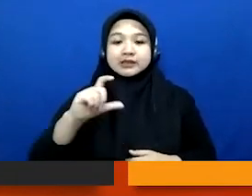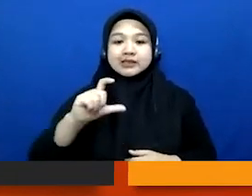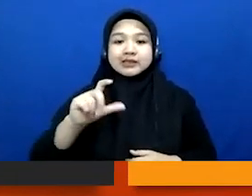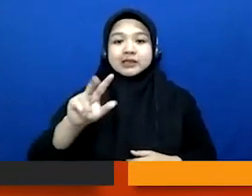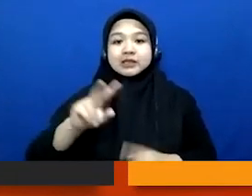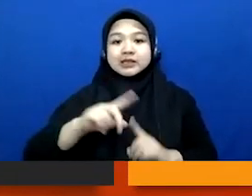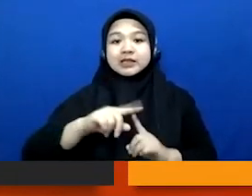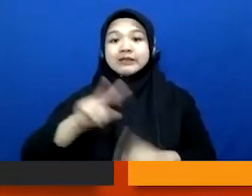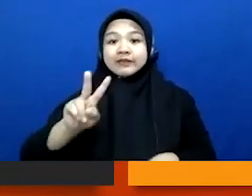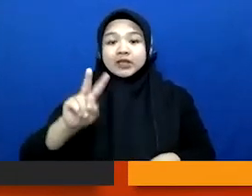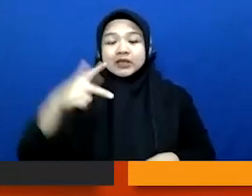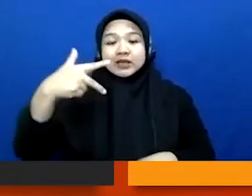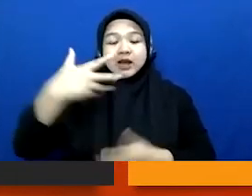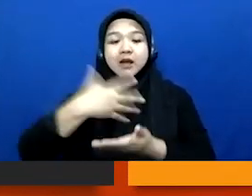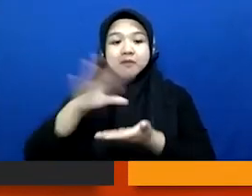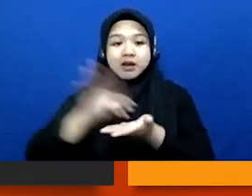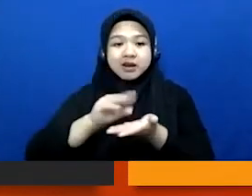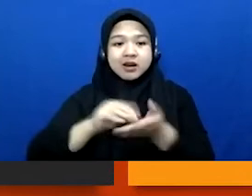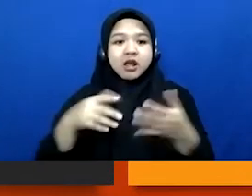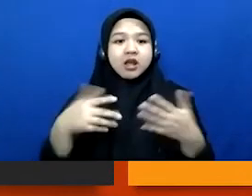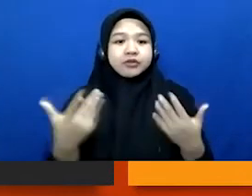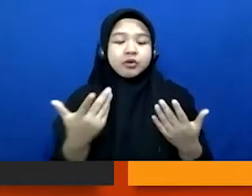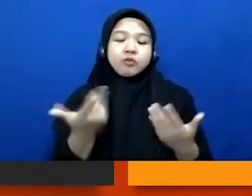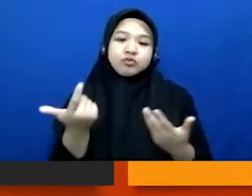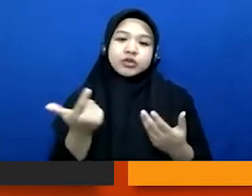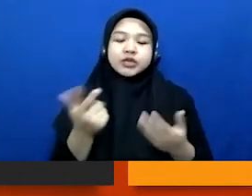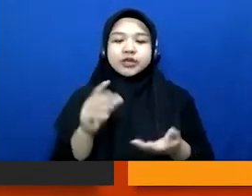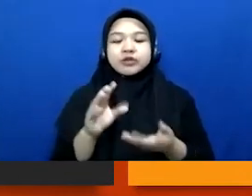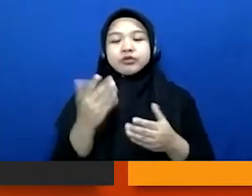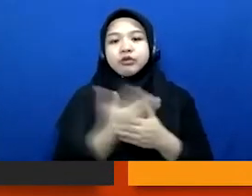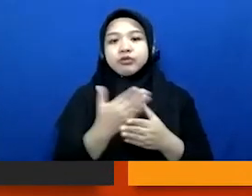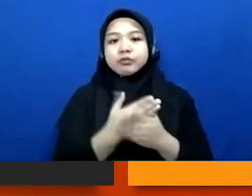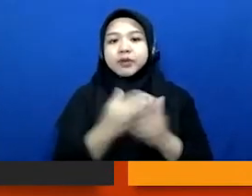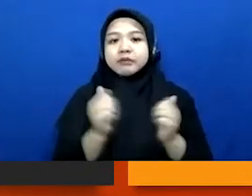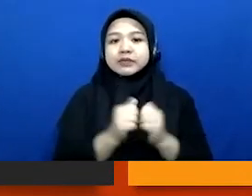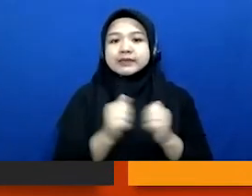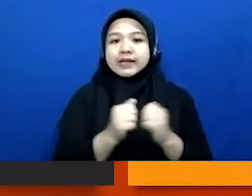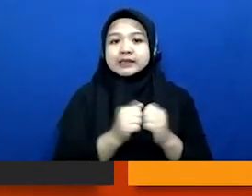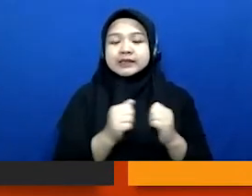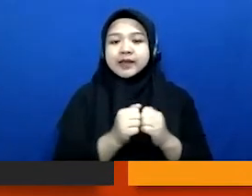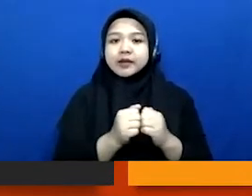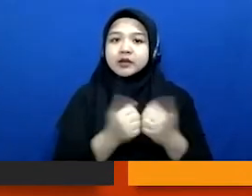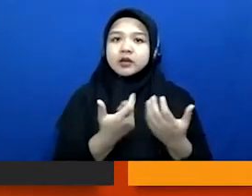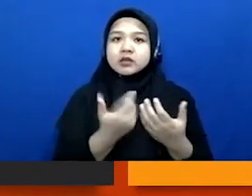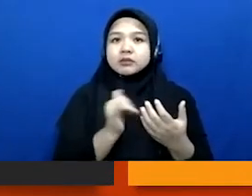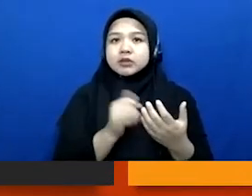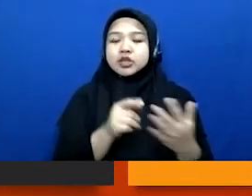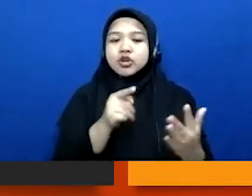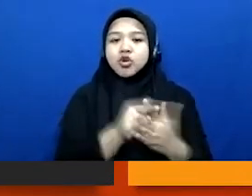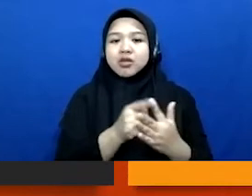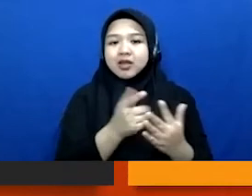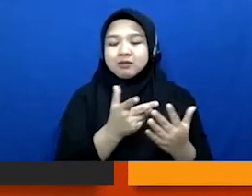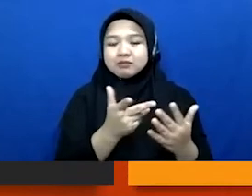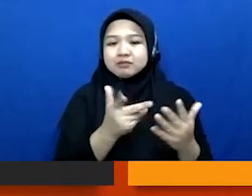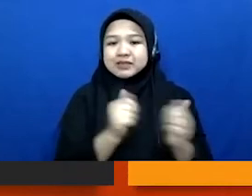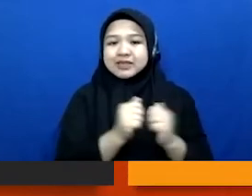kan atau dokumen misalnya perjanjian apa nota-nota perjanjian gitu